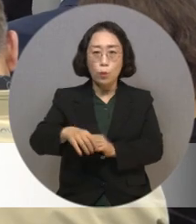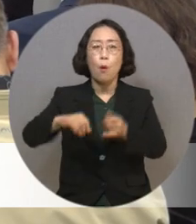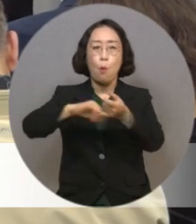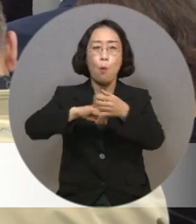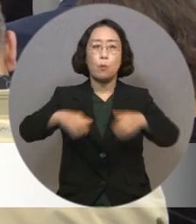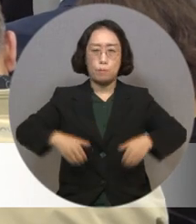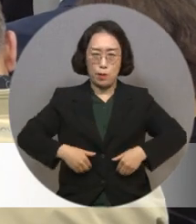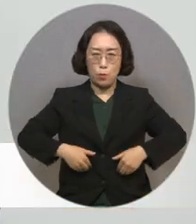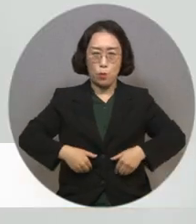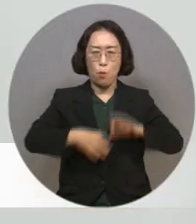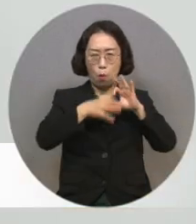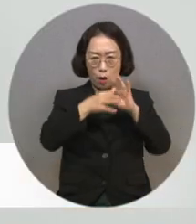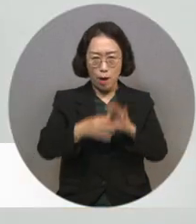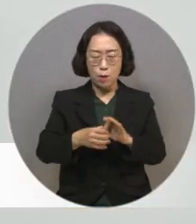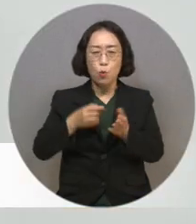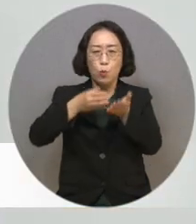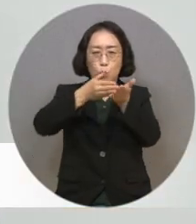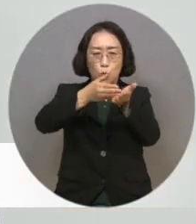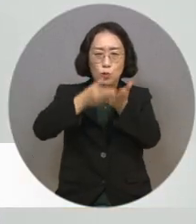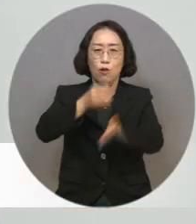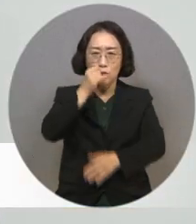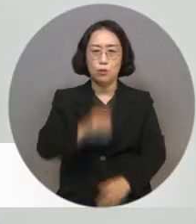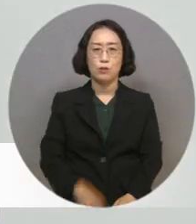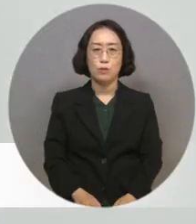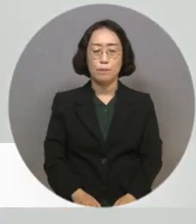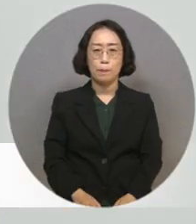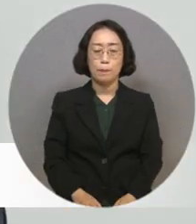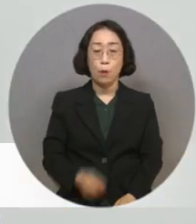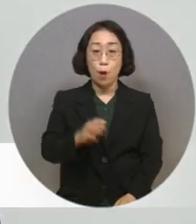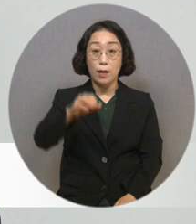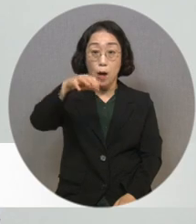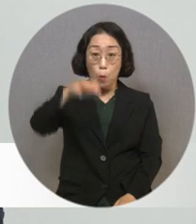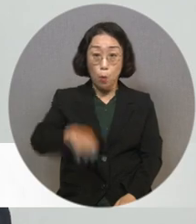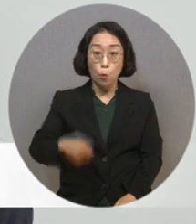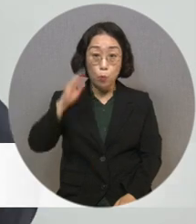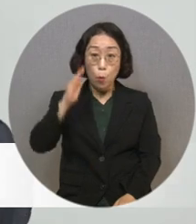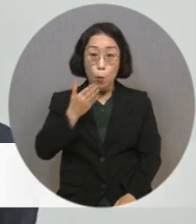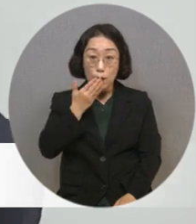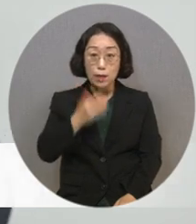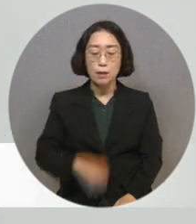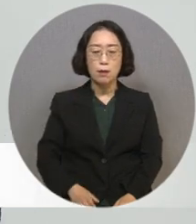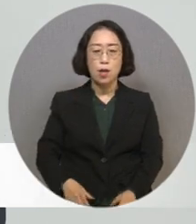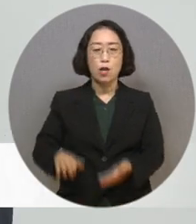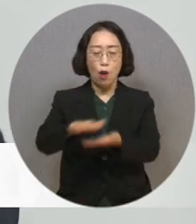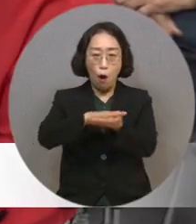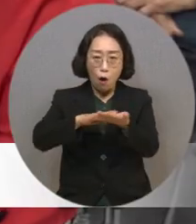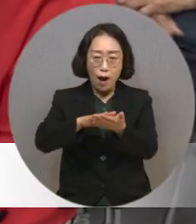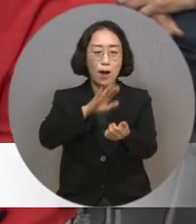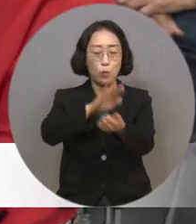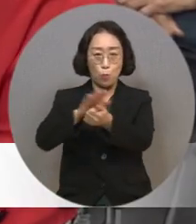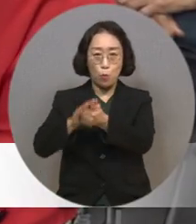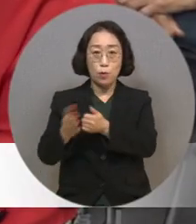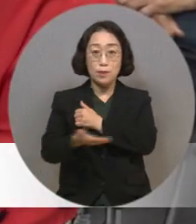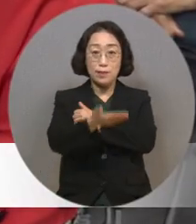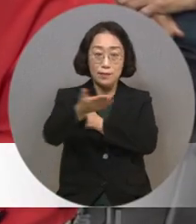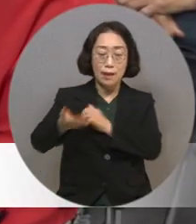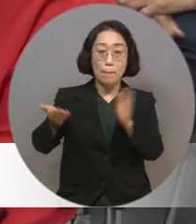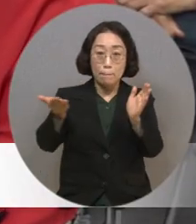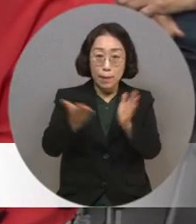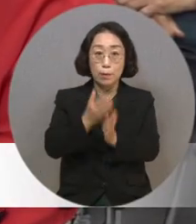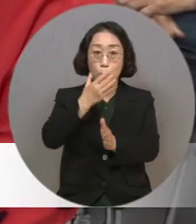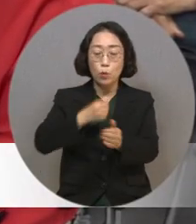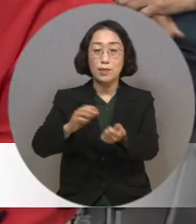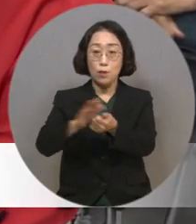꾸준히 제기돼 왔습니다. 광양시는 청각언어장애인의 여가를 증진하고 이들에게 맞춤형